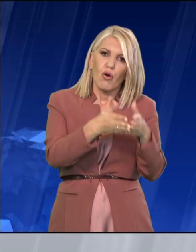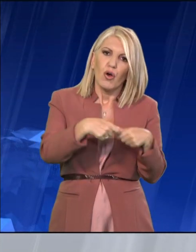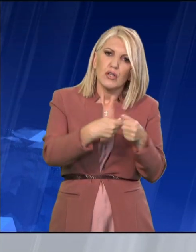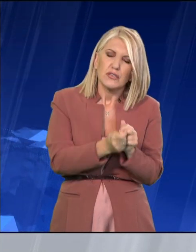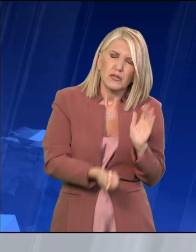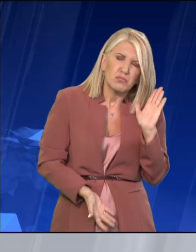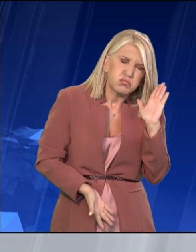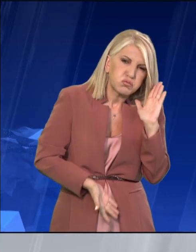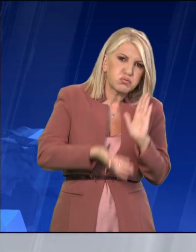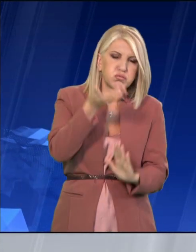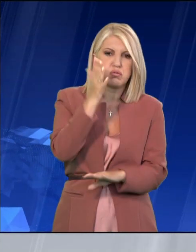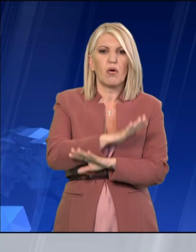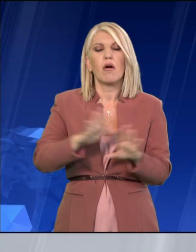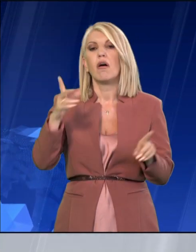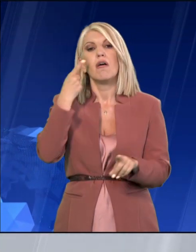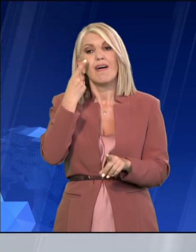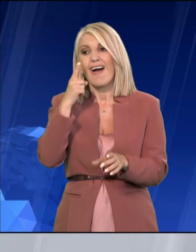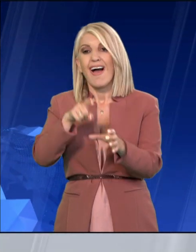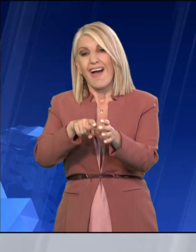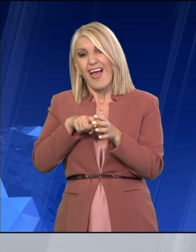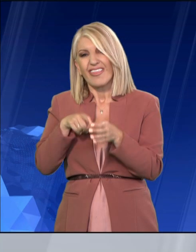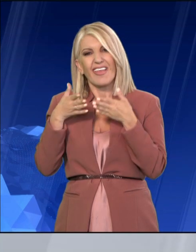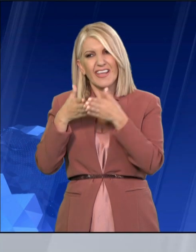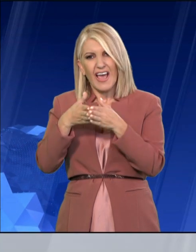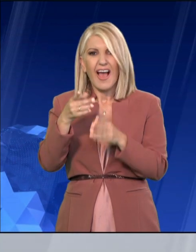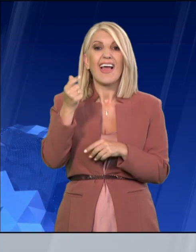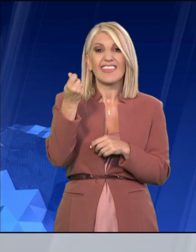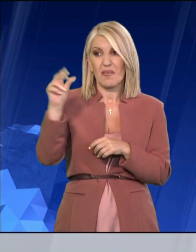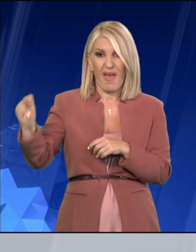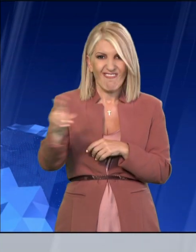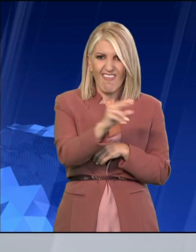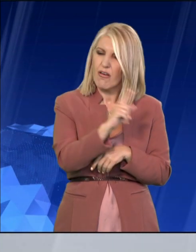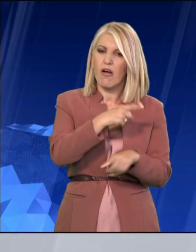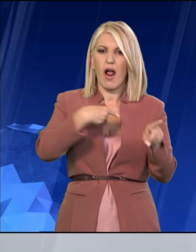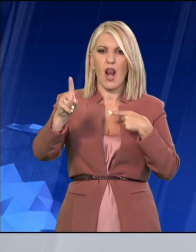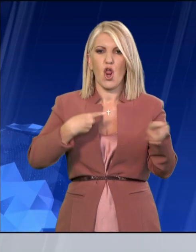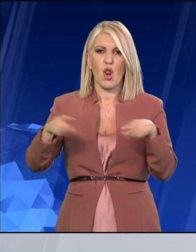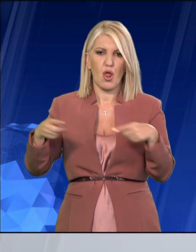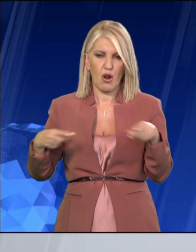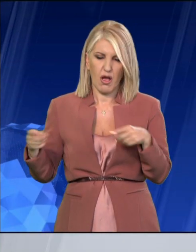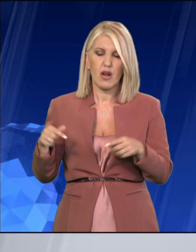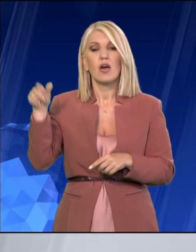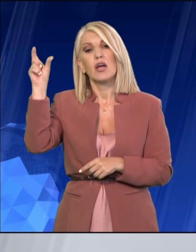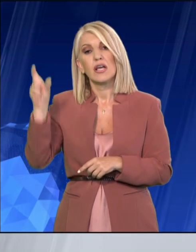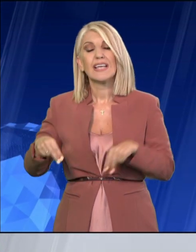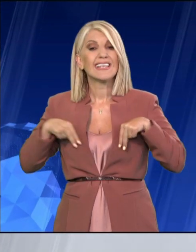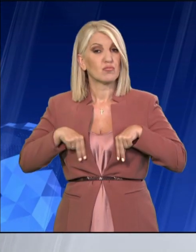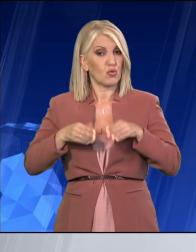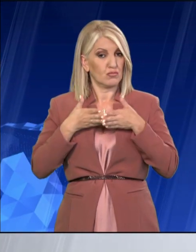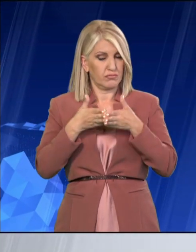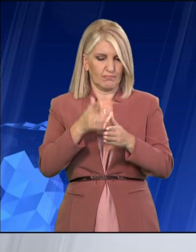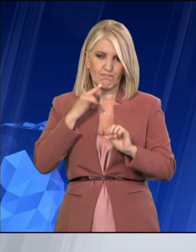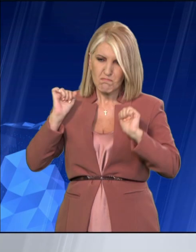εταιρεία σε εταιρεία και από προορισμό σε προορισμό. Ο Υπουργός Ναυτιλίας Μιλτιάτης Βαρβιτσιώτης, που πίεσε τις εταιρείες να ρίξουν το κόστος,